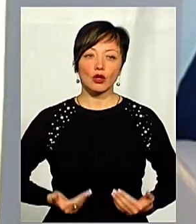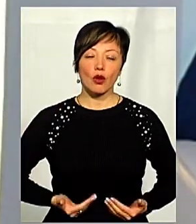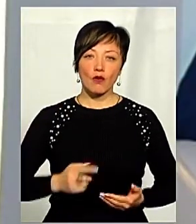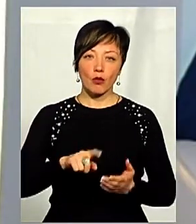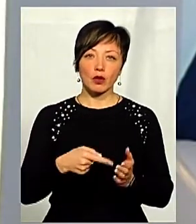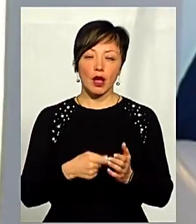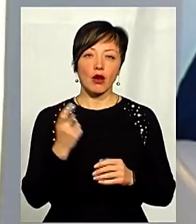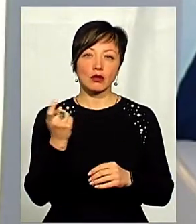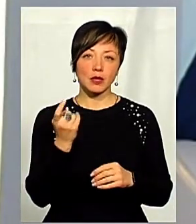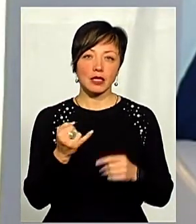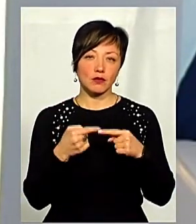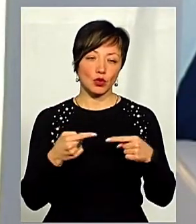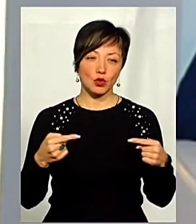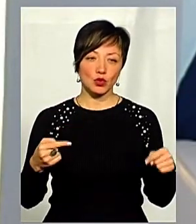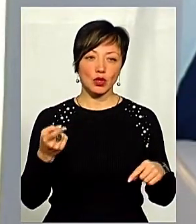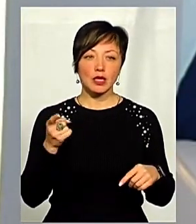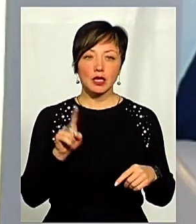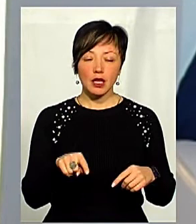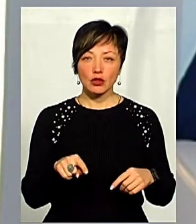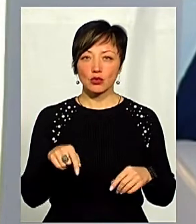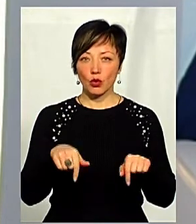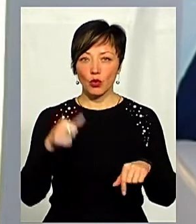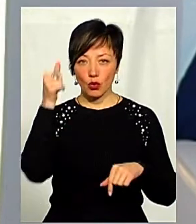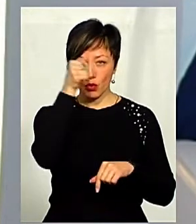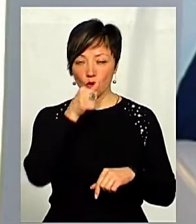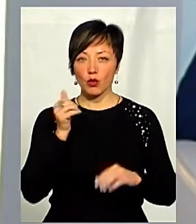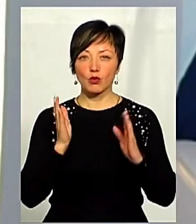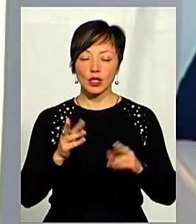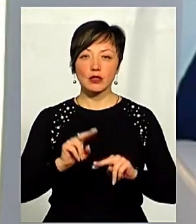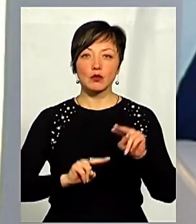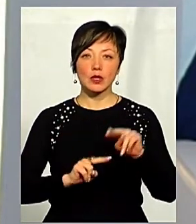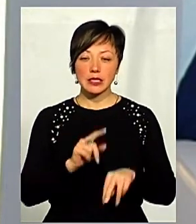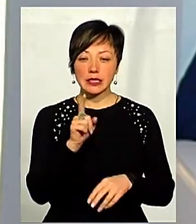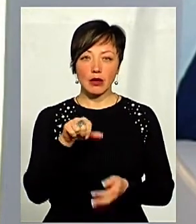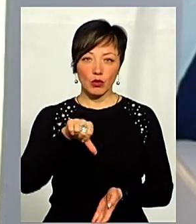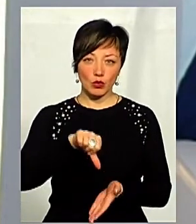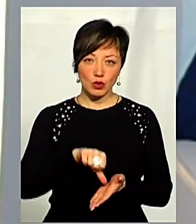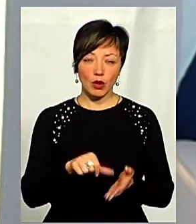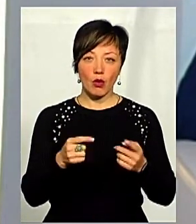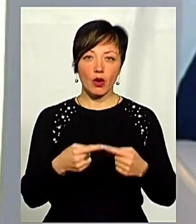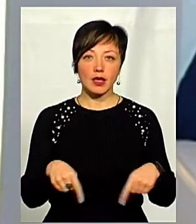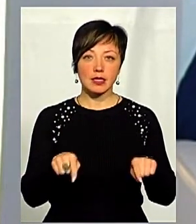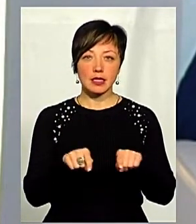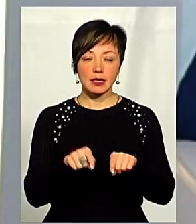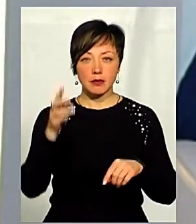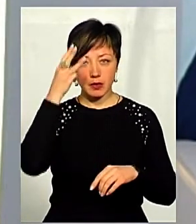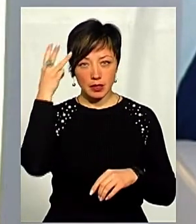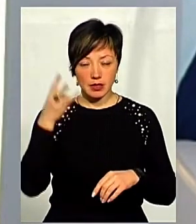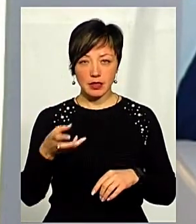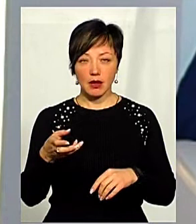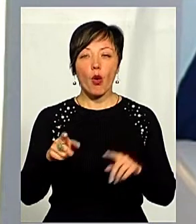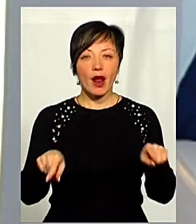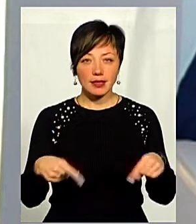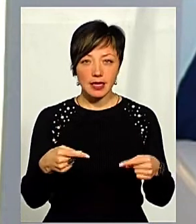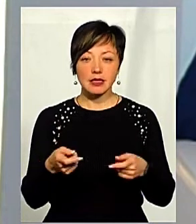-комунальне господарство тощо. Це те, що цього року буде збудовано за безпосередньою участі організації Хмельницької обласної державної